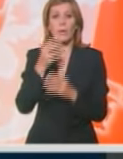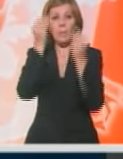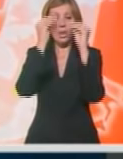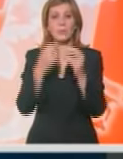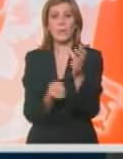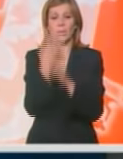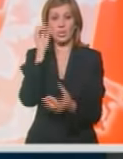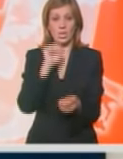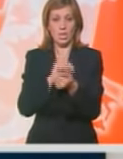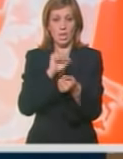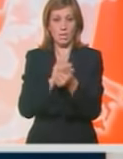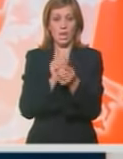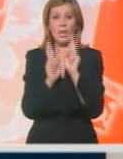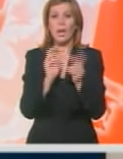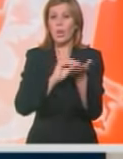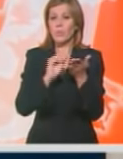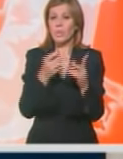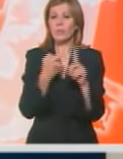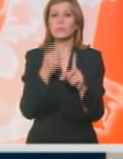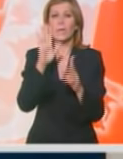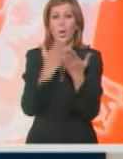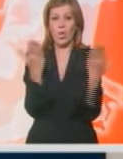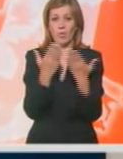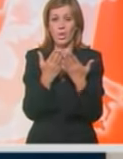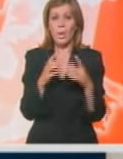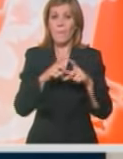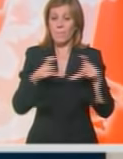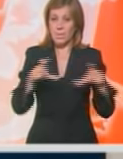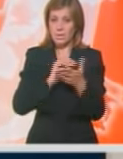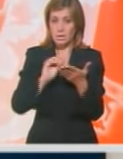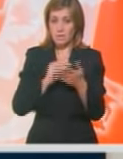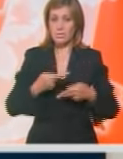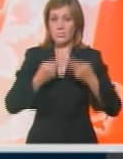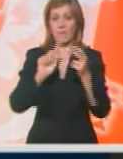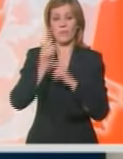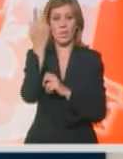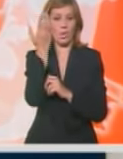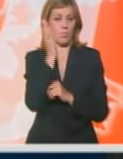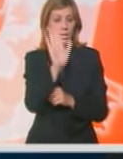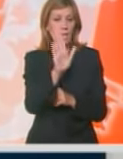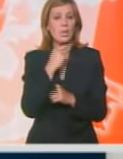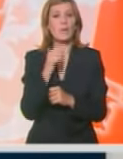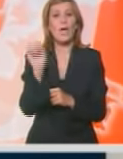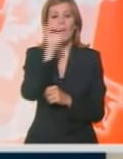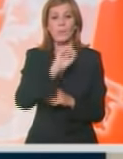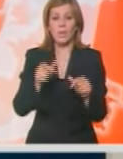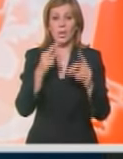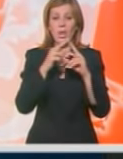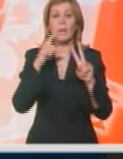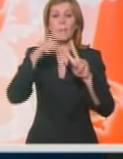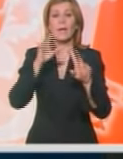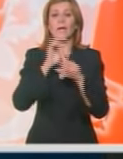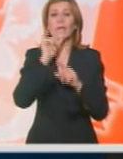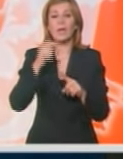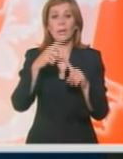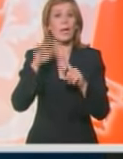Prištinska štampa. Kako piše Koha Di Tore, tači je pismom obavestio visokog predstavnika Evropske unije na Kosovu, Pitera Fejta,